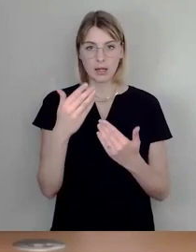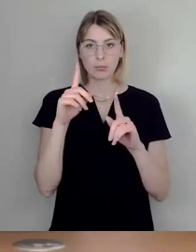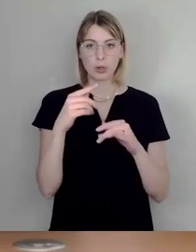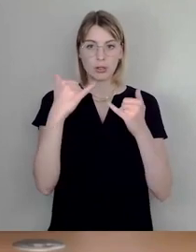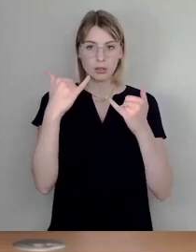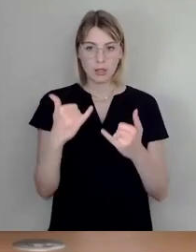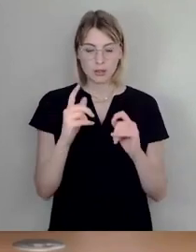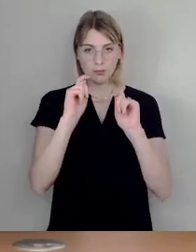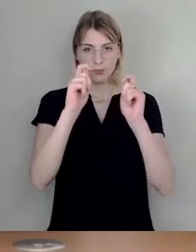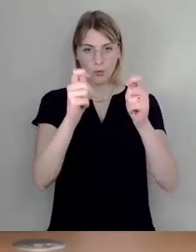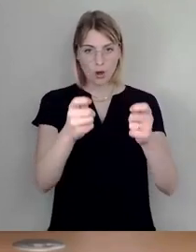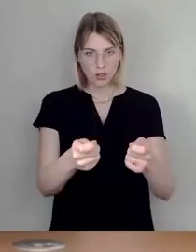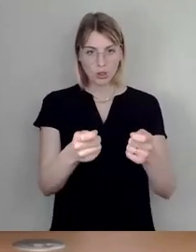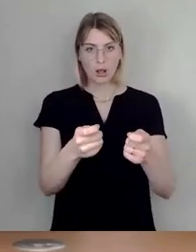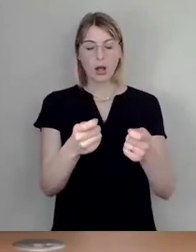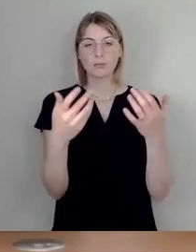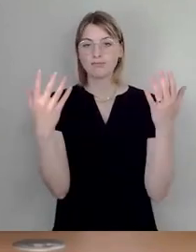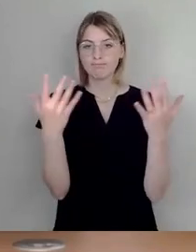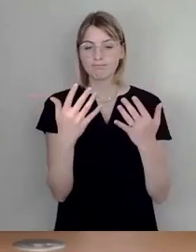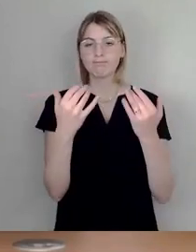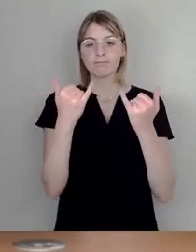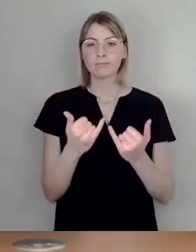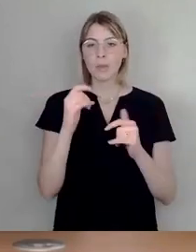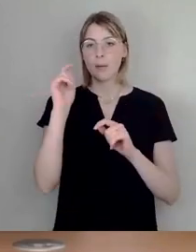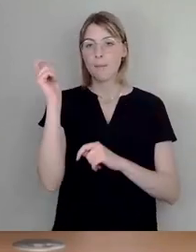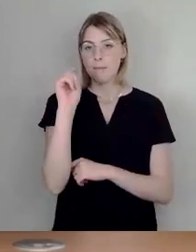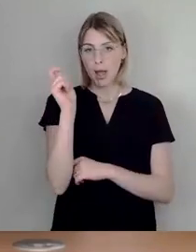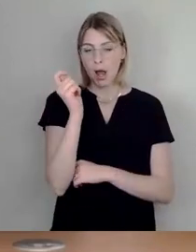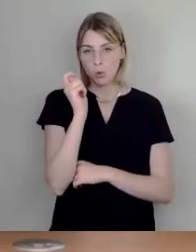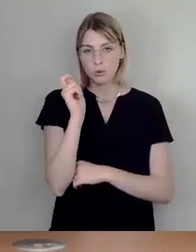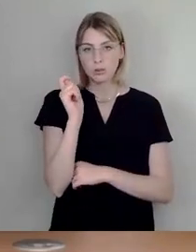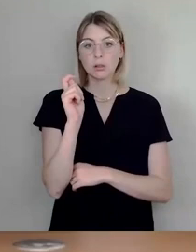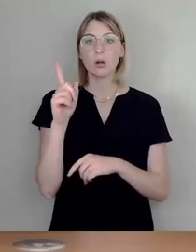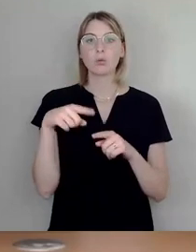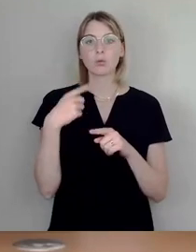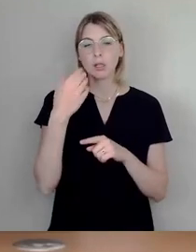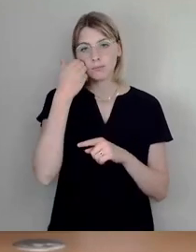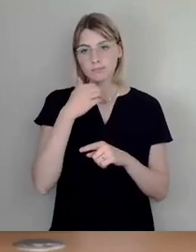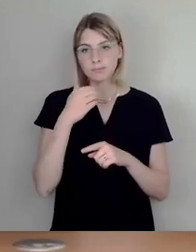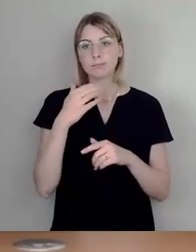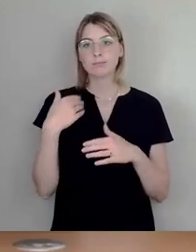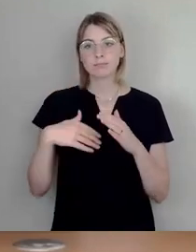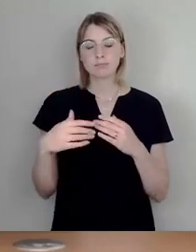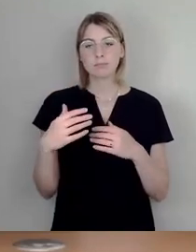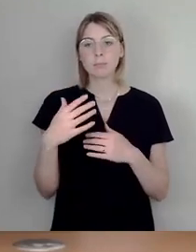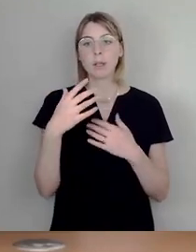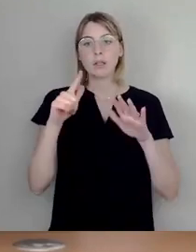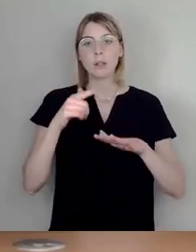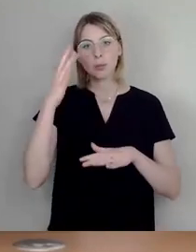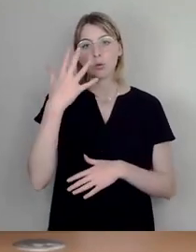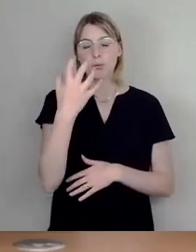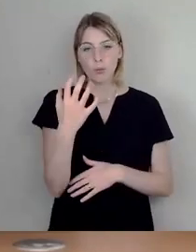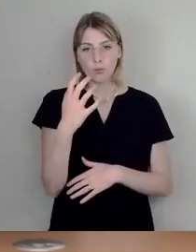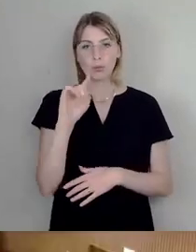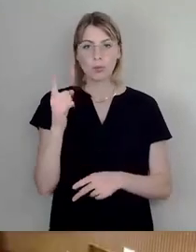in die Pause gehen. Und wir würden uns, damit wir ein bisschen straffen, um 17.50 Uhr wieder treffen. Vielen